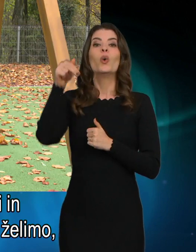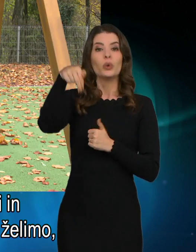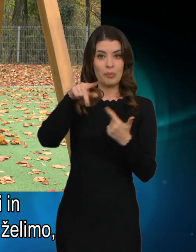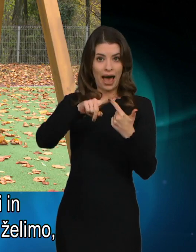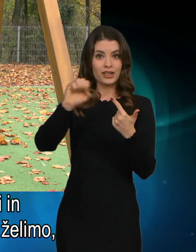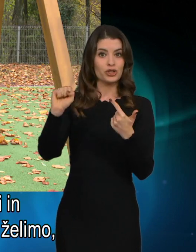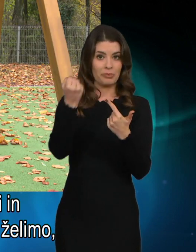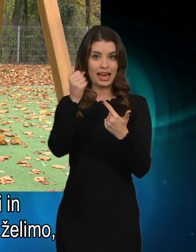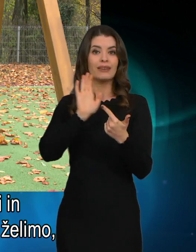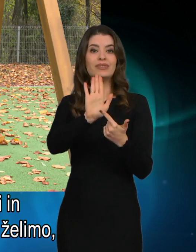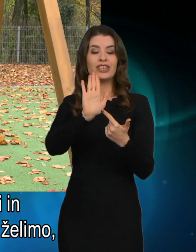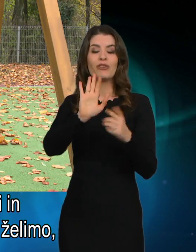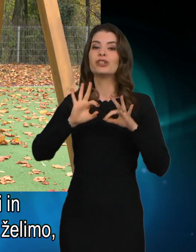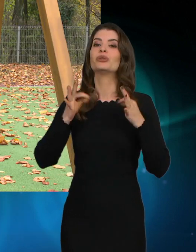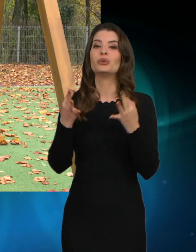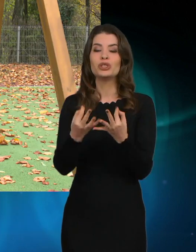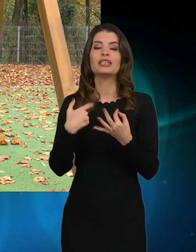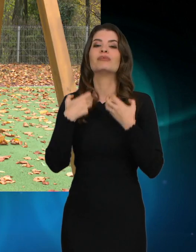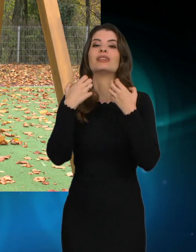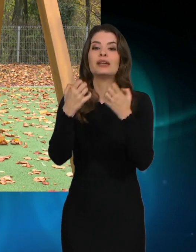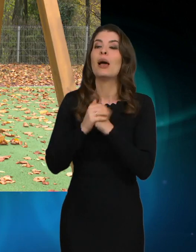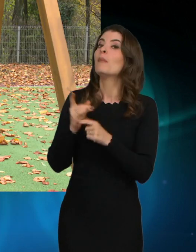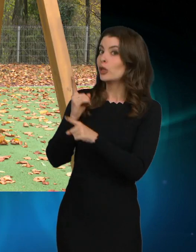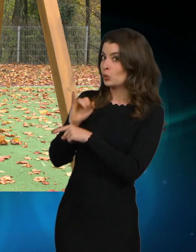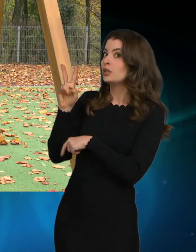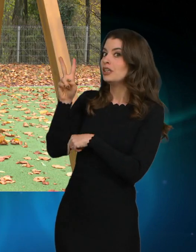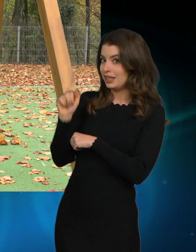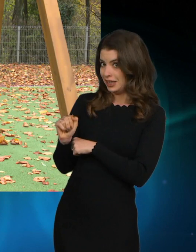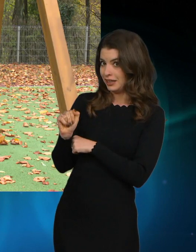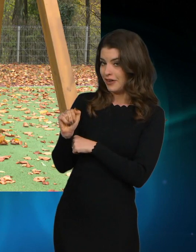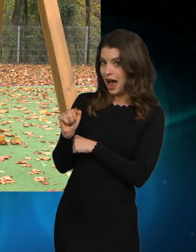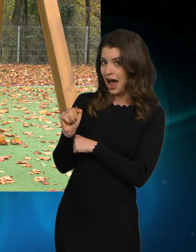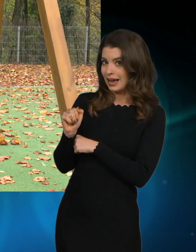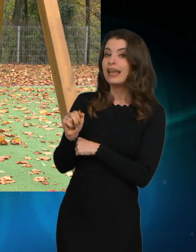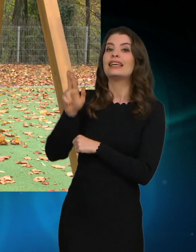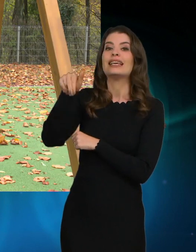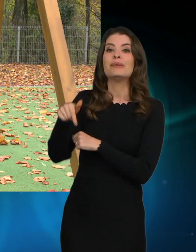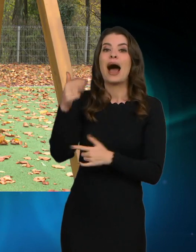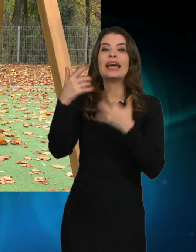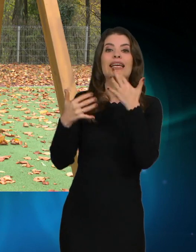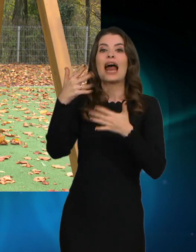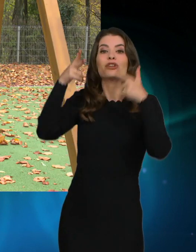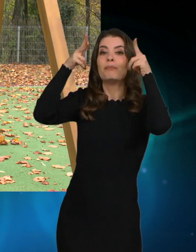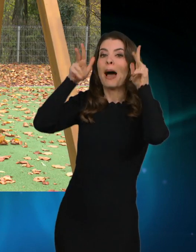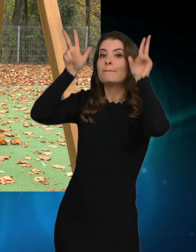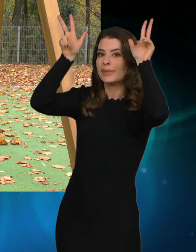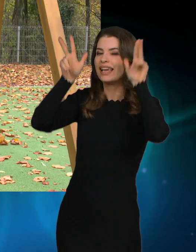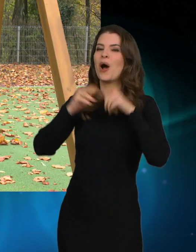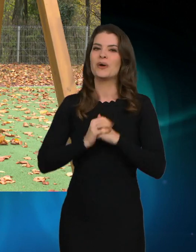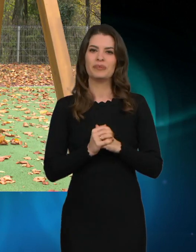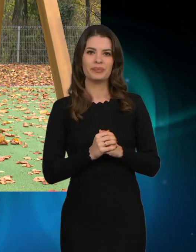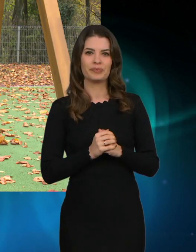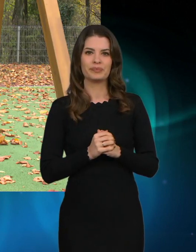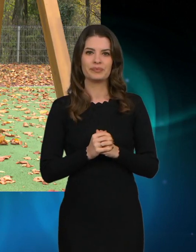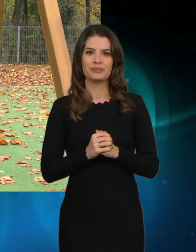njihovi druženje želim... Iva? Tudi Iva. Kima so Bambi peluša? Bambi pelušama,